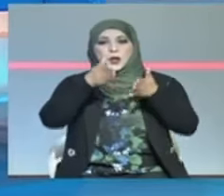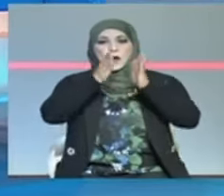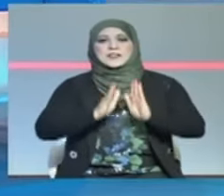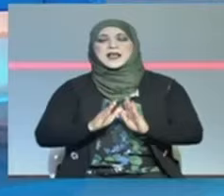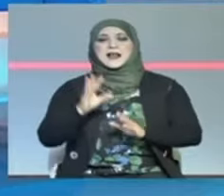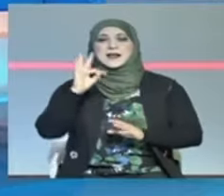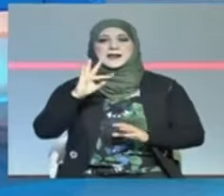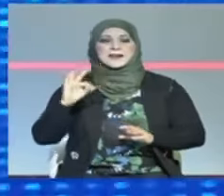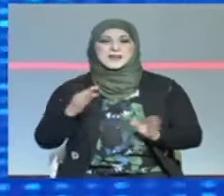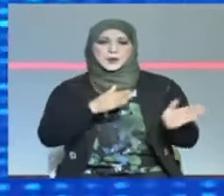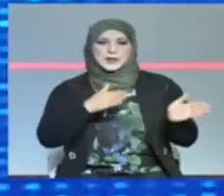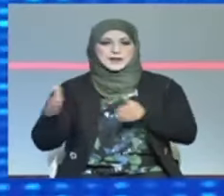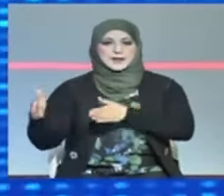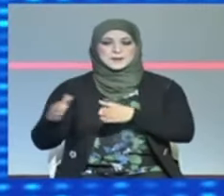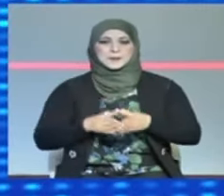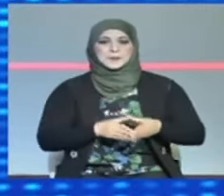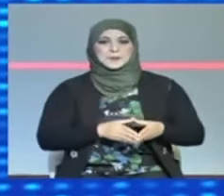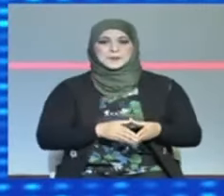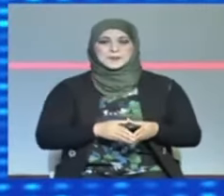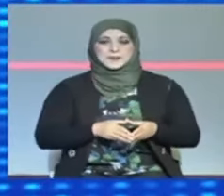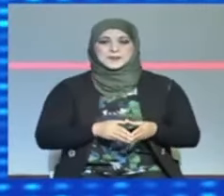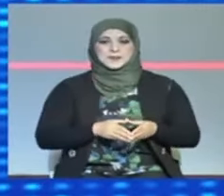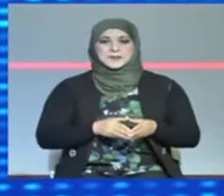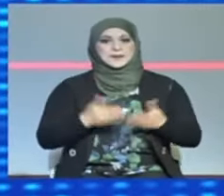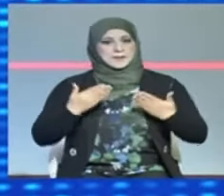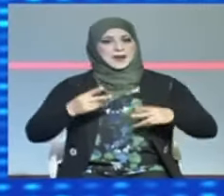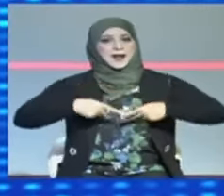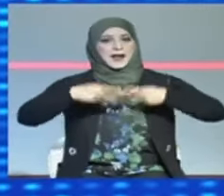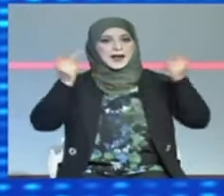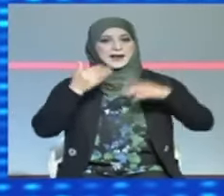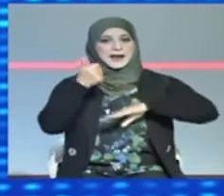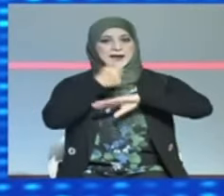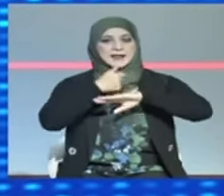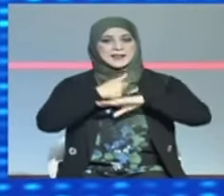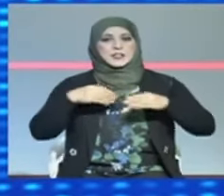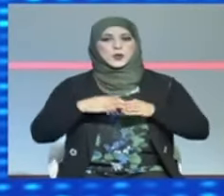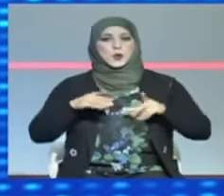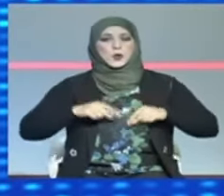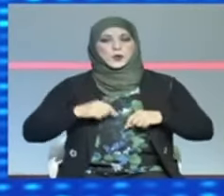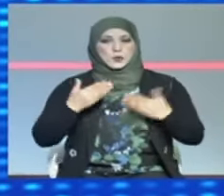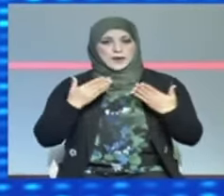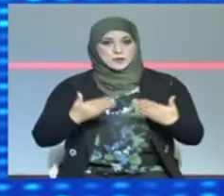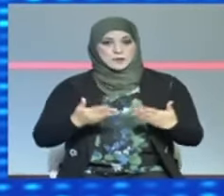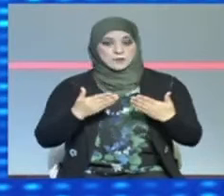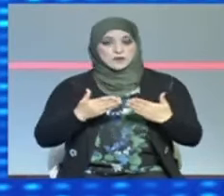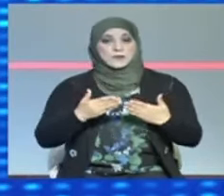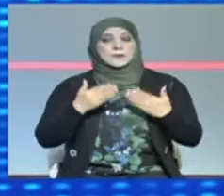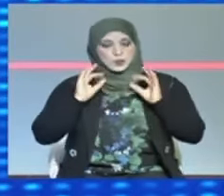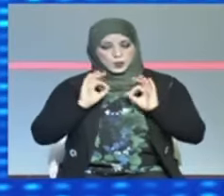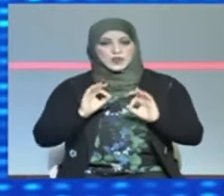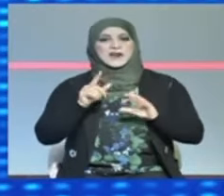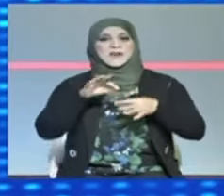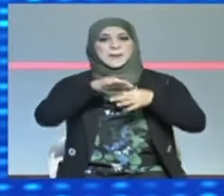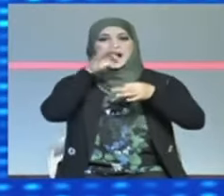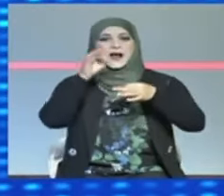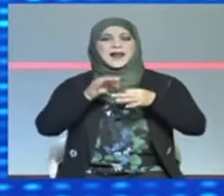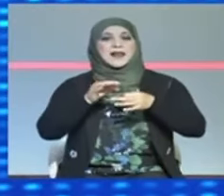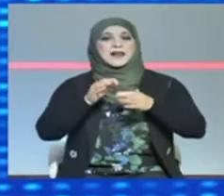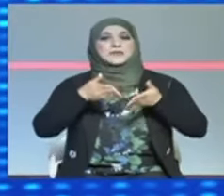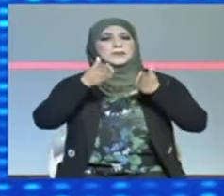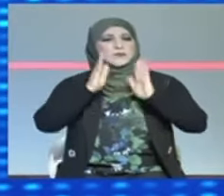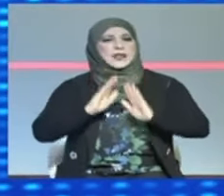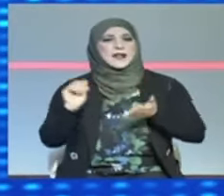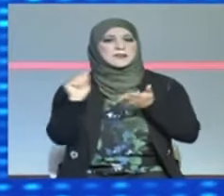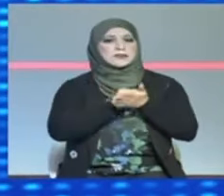الكامور إذن أعلن رئيس الحكومة هشام المشيشي أنه تم التواصل إلى حل النهائي